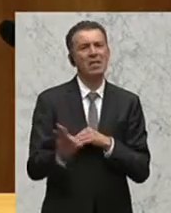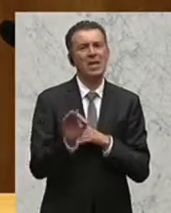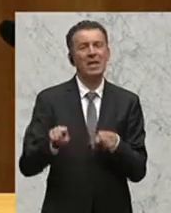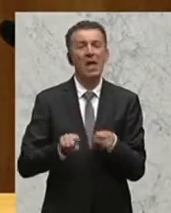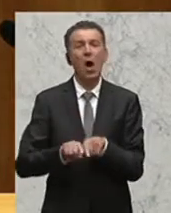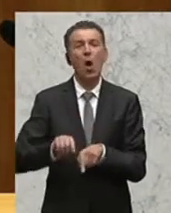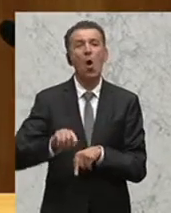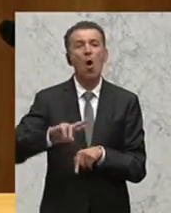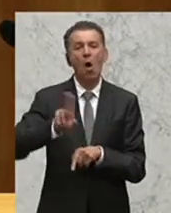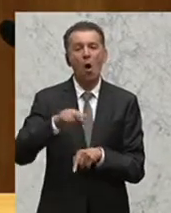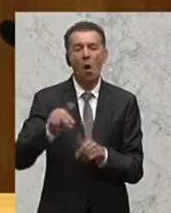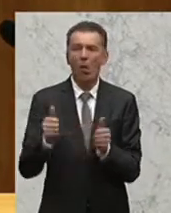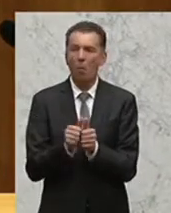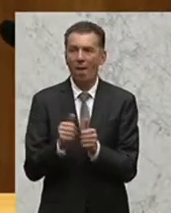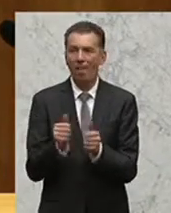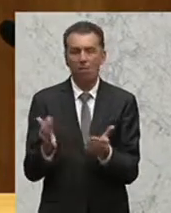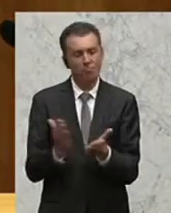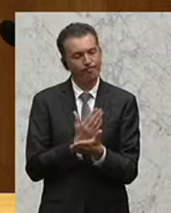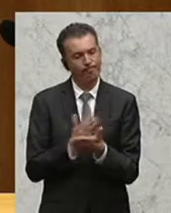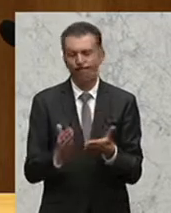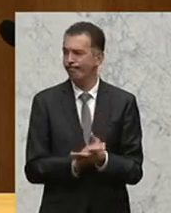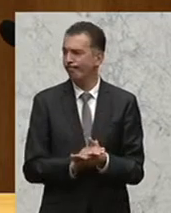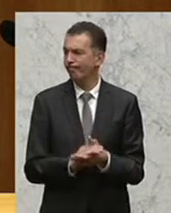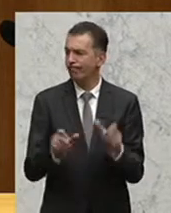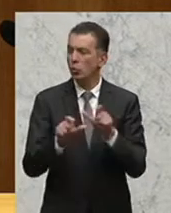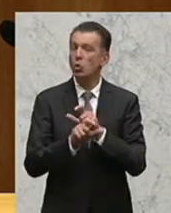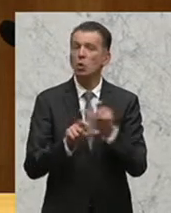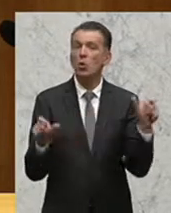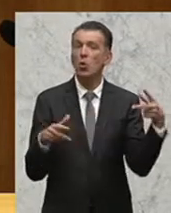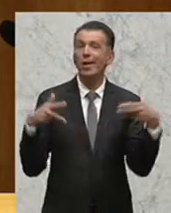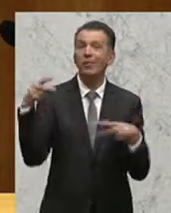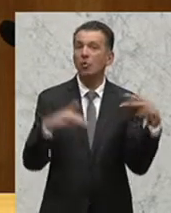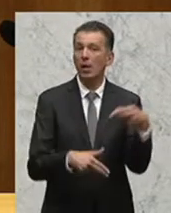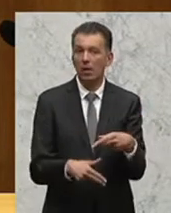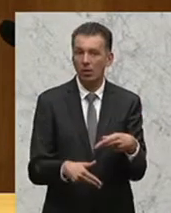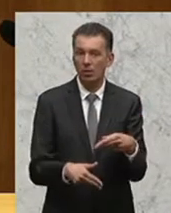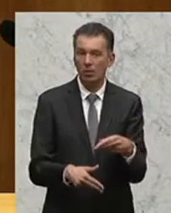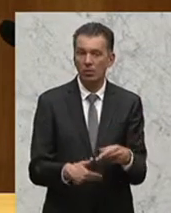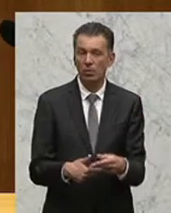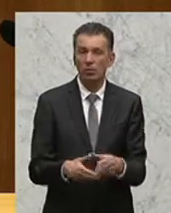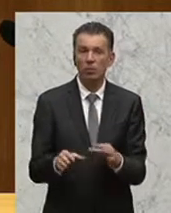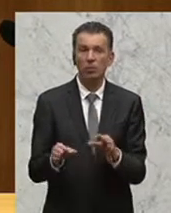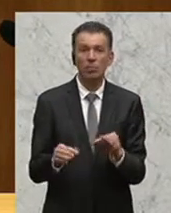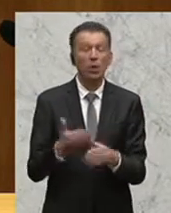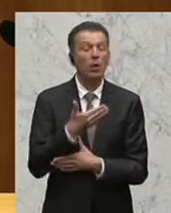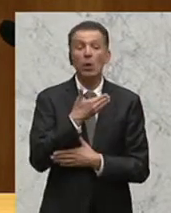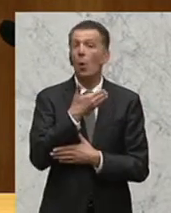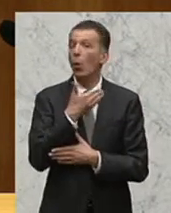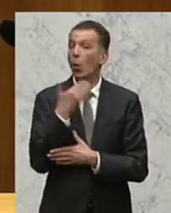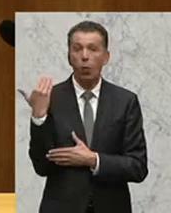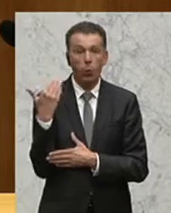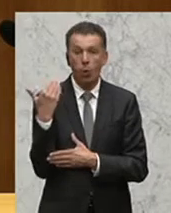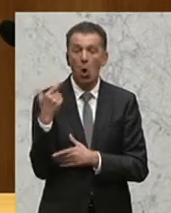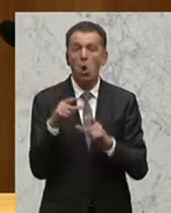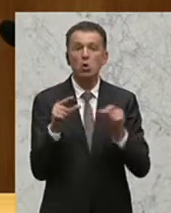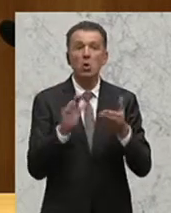die Europartner dazu entschlossen, dass man unter einem Schuldenschnitt jedenfalls keinen nominellen Schuldenschnitt verstehen kann, sondern